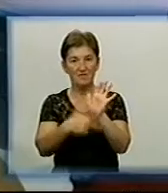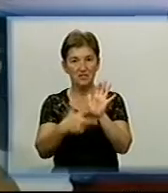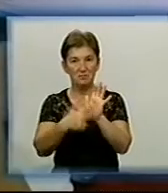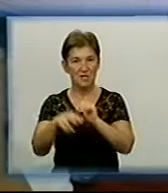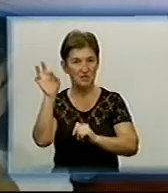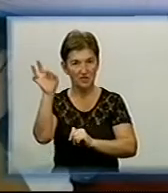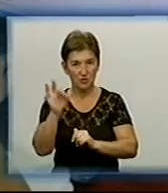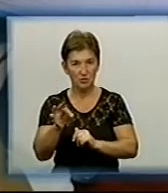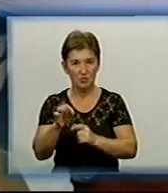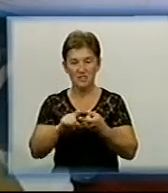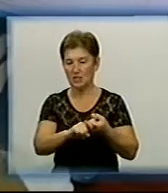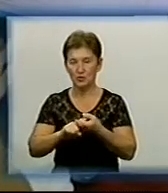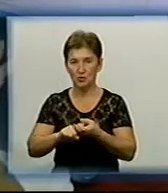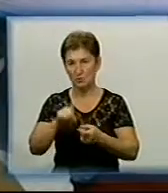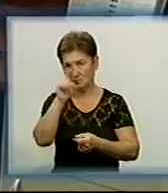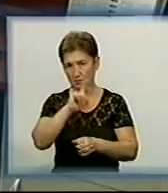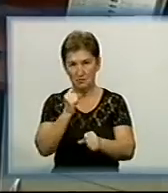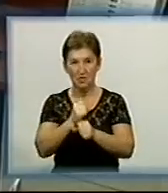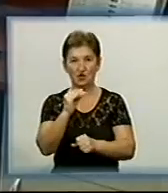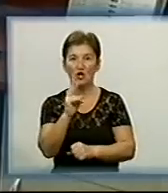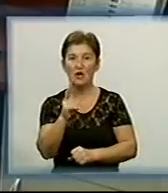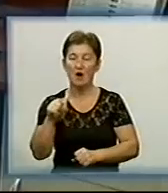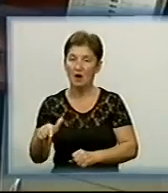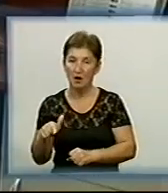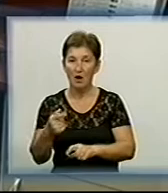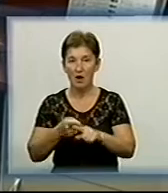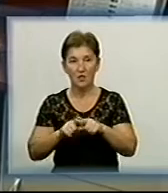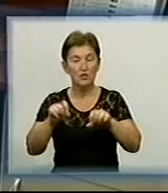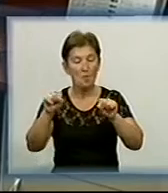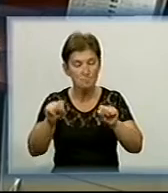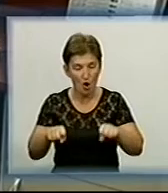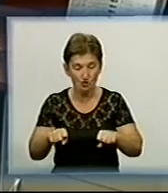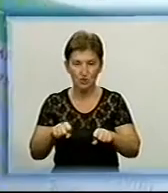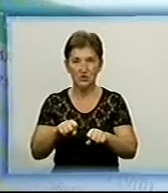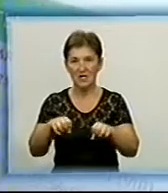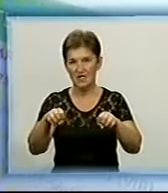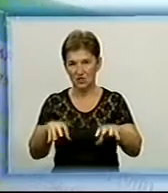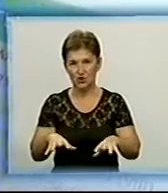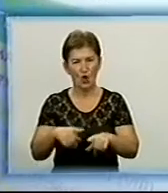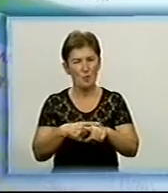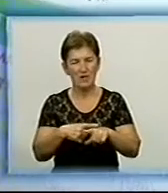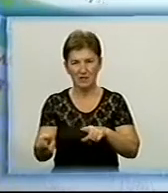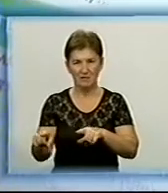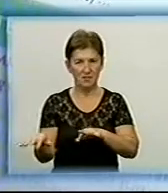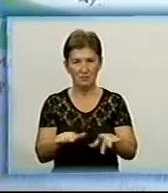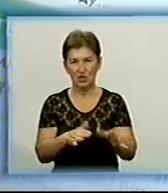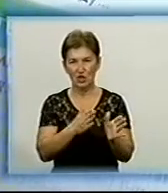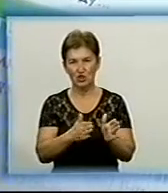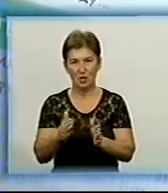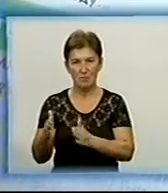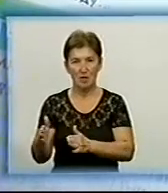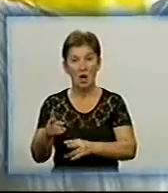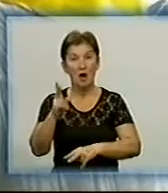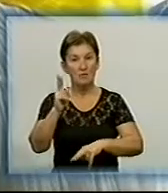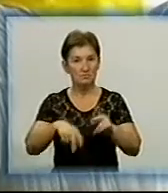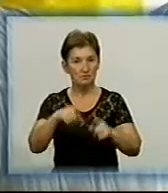звернень стосуються недопрацювань житлово-комунального господарства, які можна вирішувати в оперативному режимі По завершенні роботи на гарячій